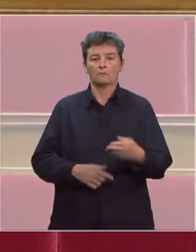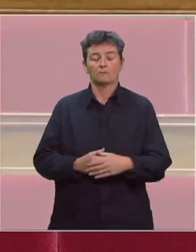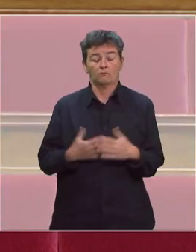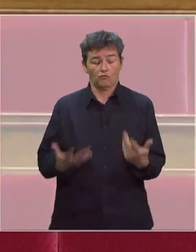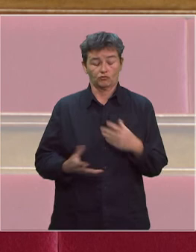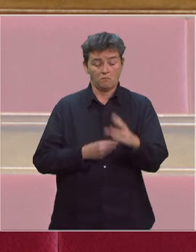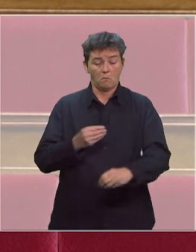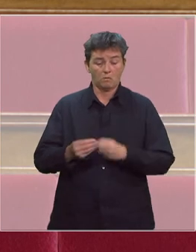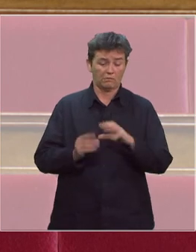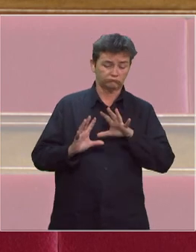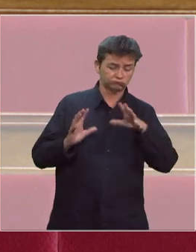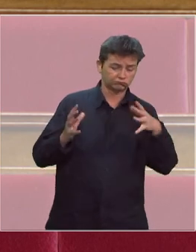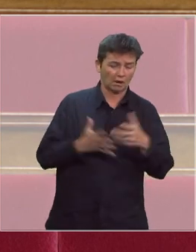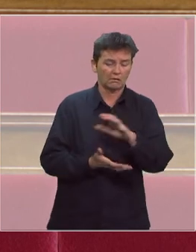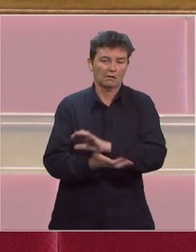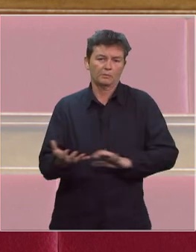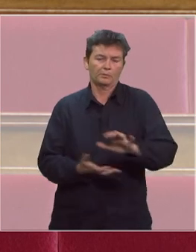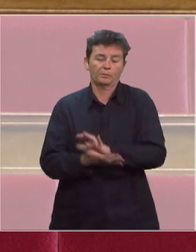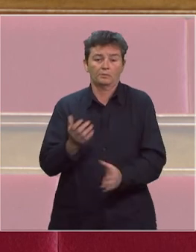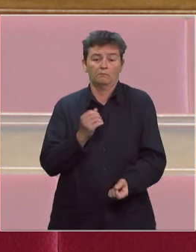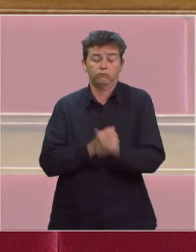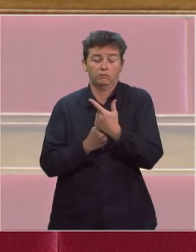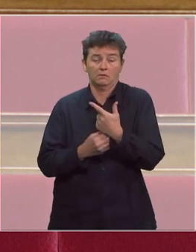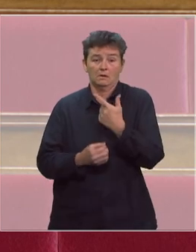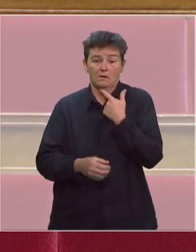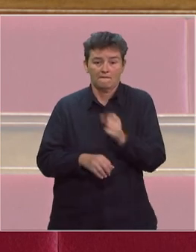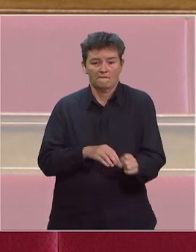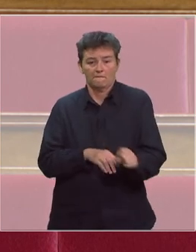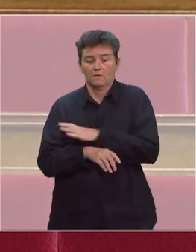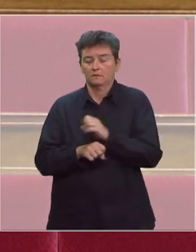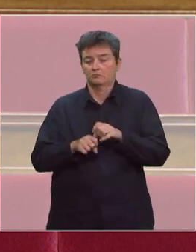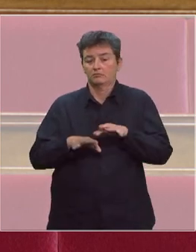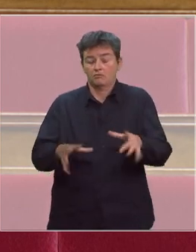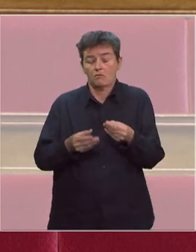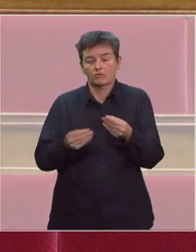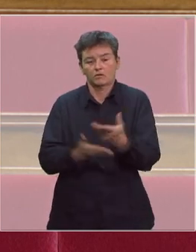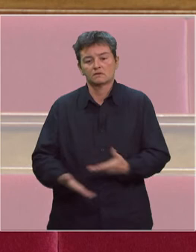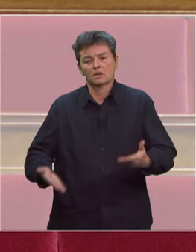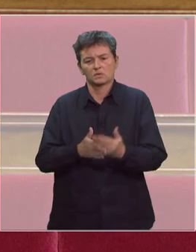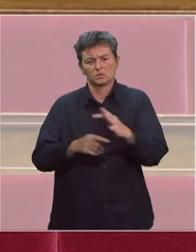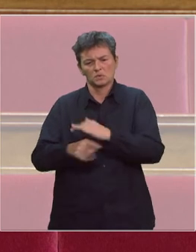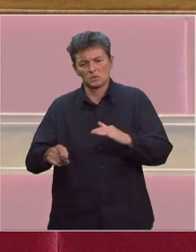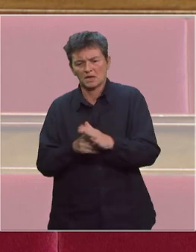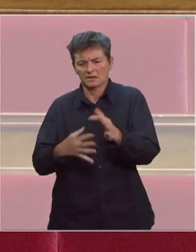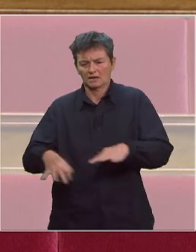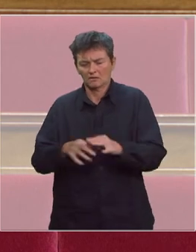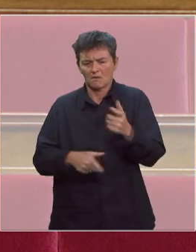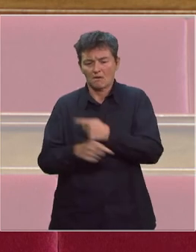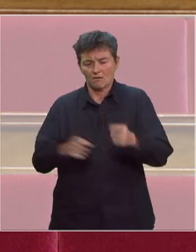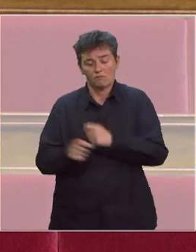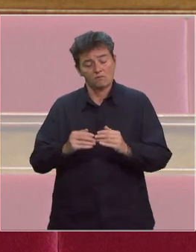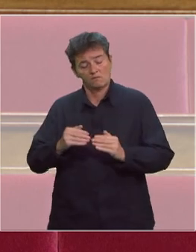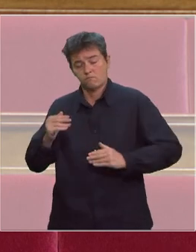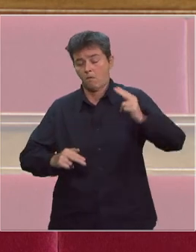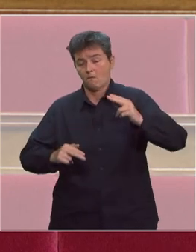est confronté à une crise sans précédent et plus que jamais, cette pandémie accentue les inégalités sociales, territoriales et économiques. Ce